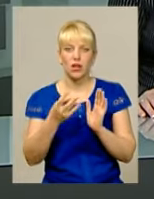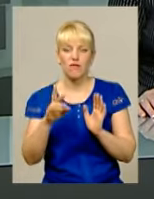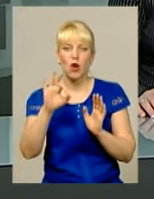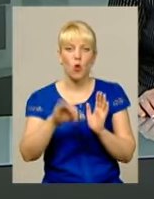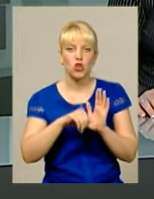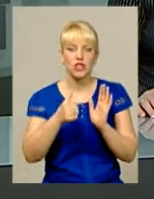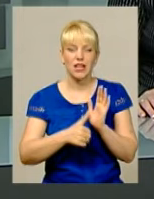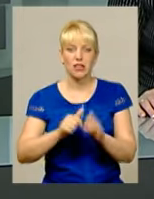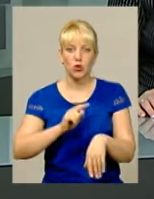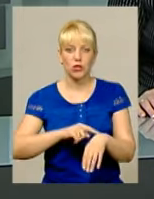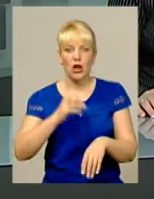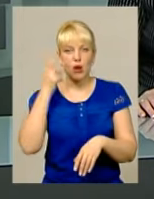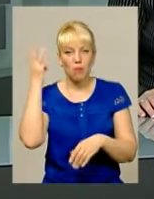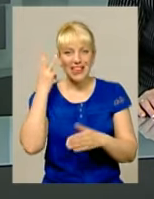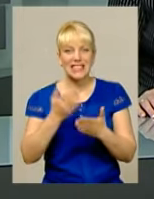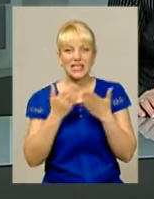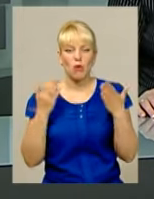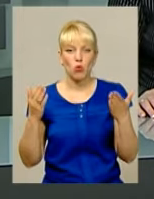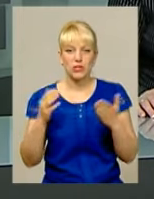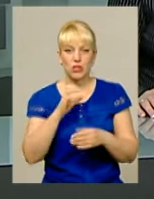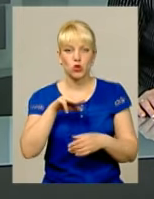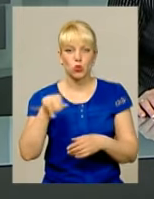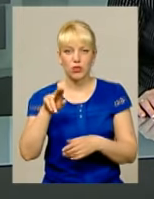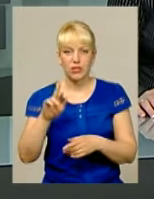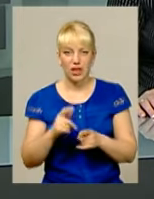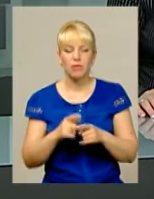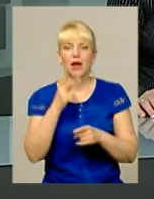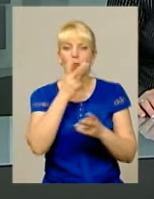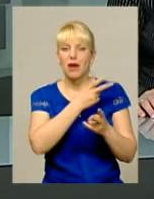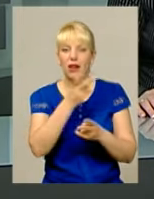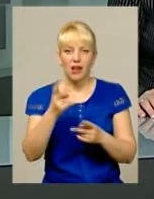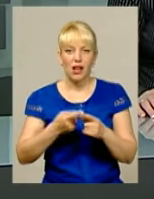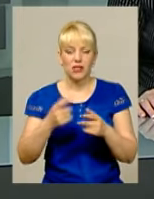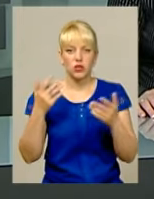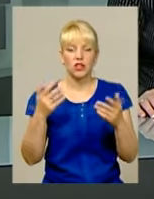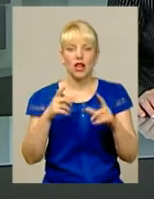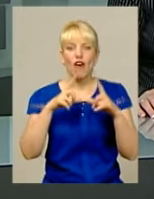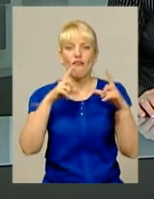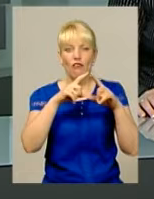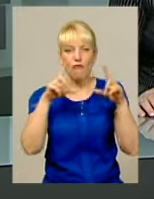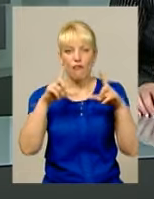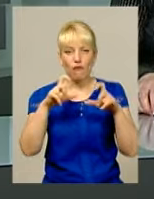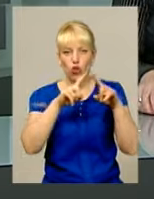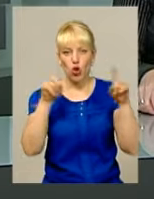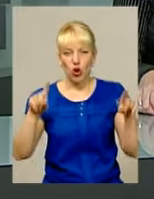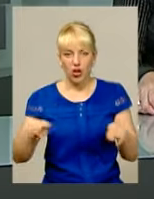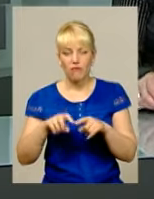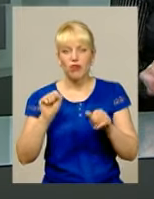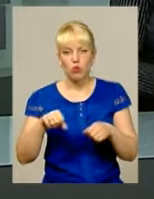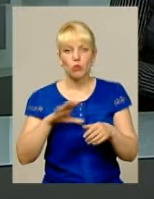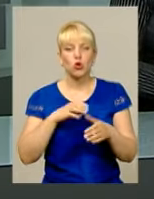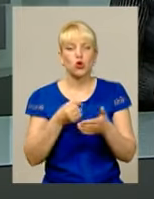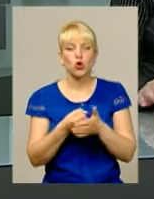годині у Хмельницькому музеї студії «Фотомистецтво» Переглянути фотографії можна буде до 14 червня